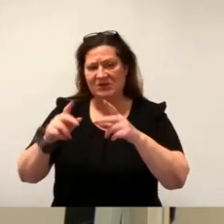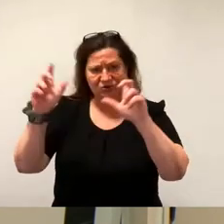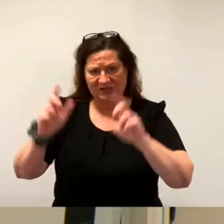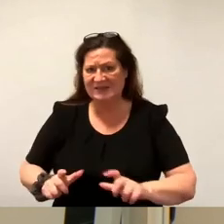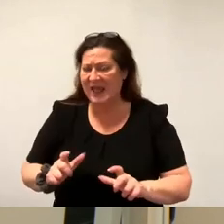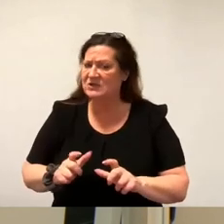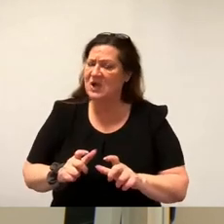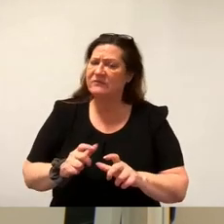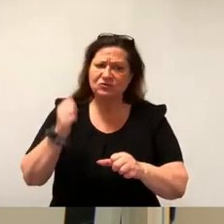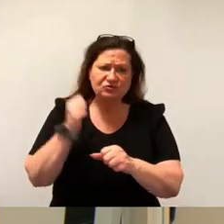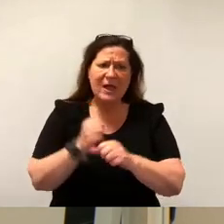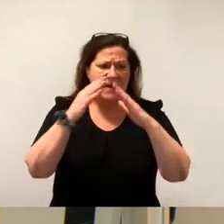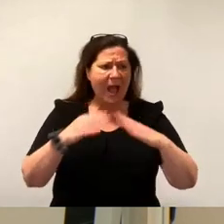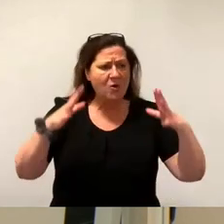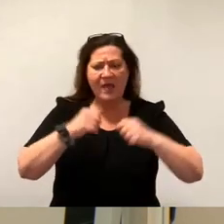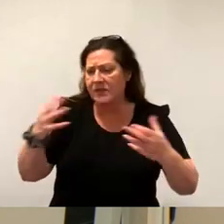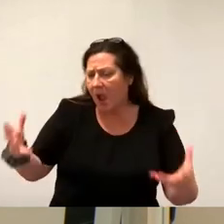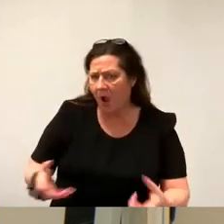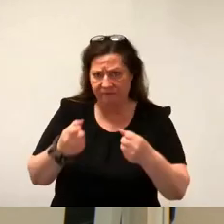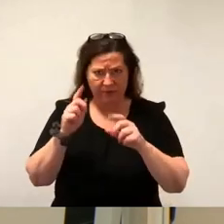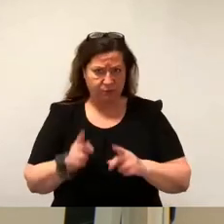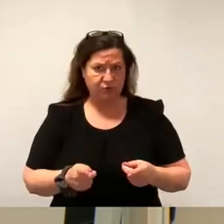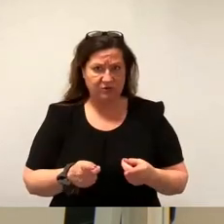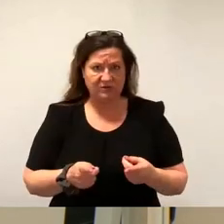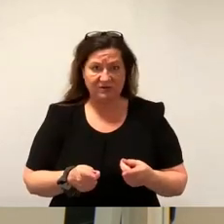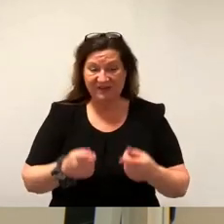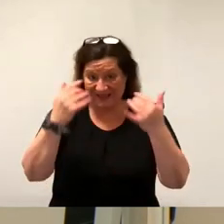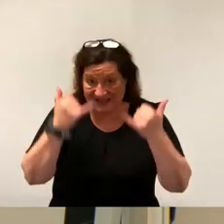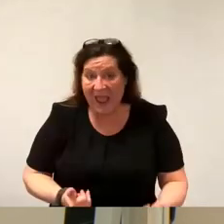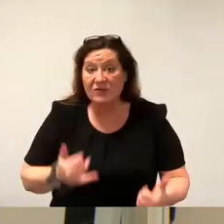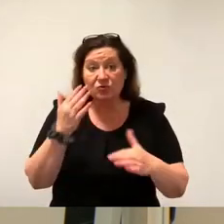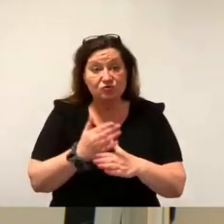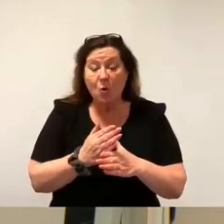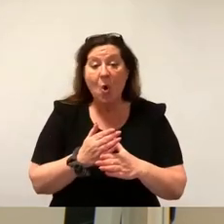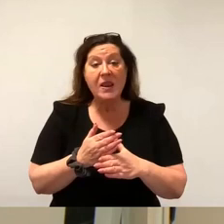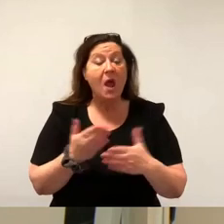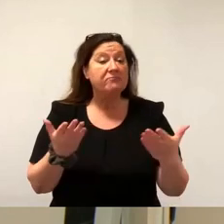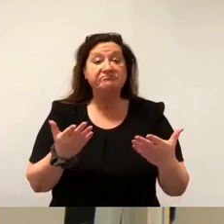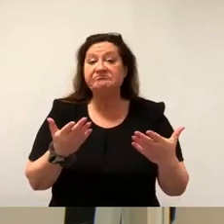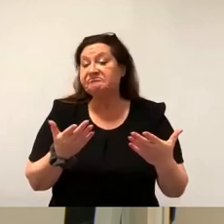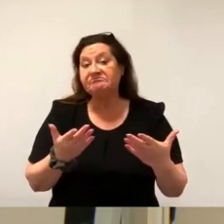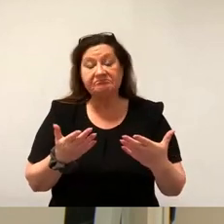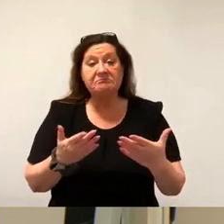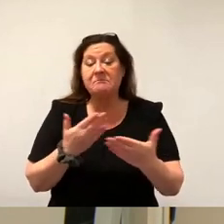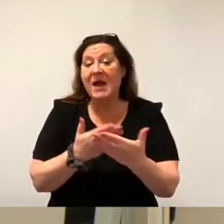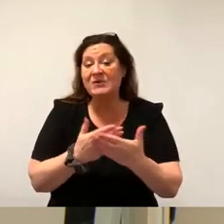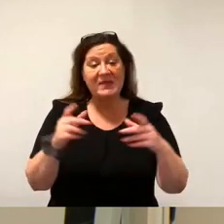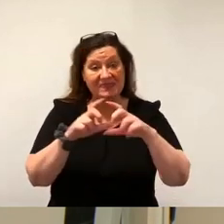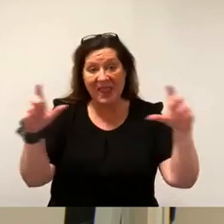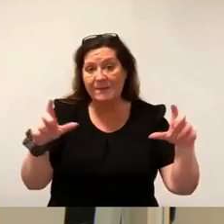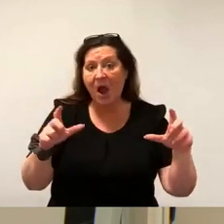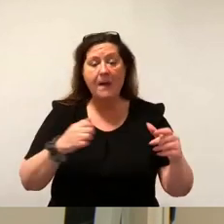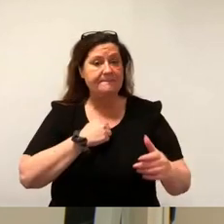Inzwischen geht das so weit, dass beschlossene Vorhaben zurückgestellt werden müssen, denken wir zum Beispiel an Bäder